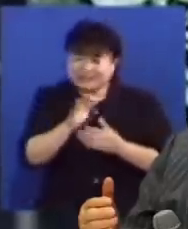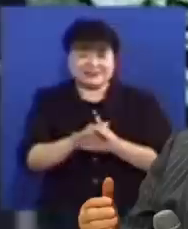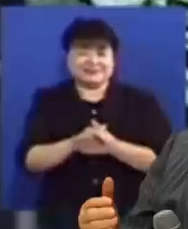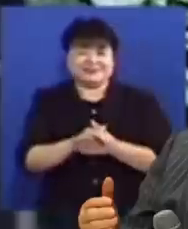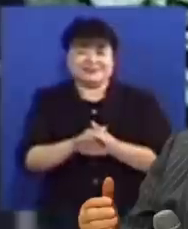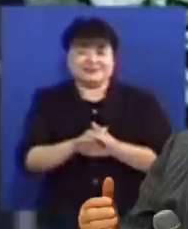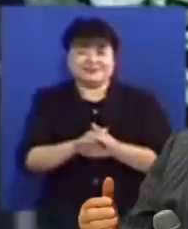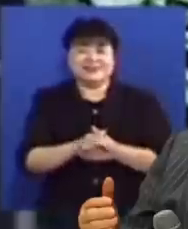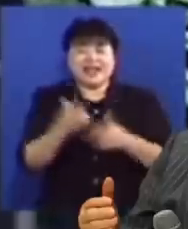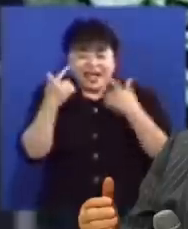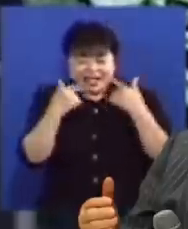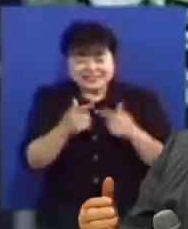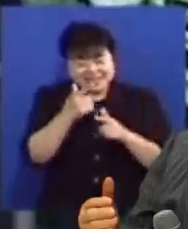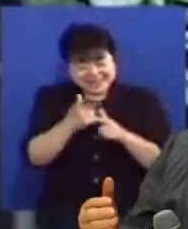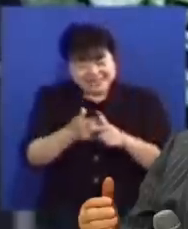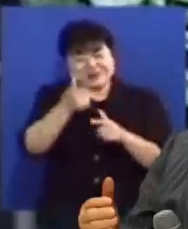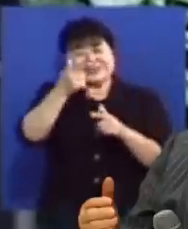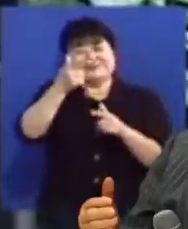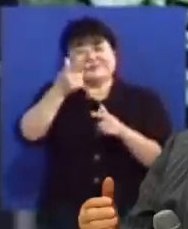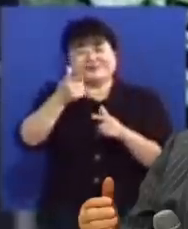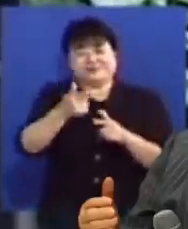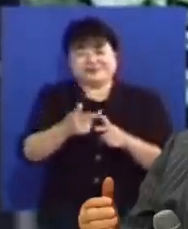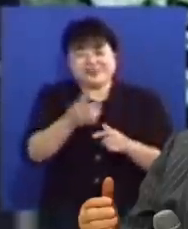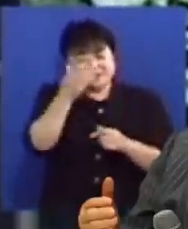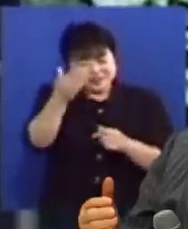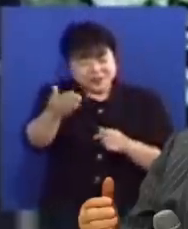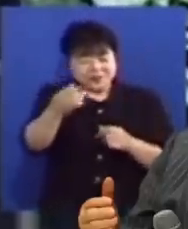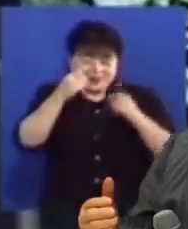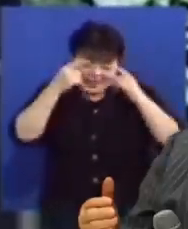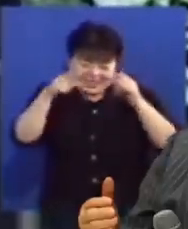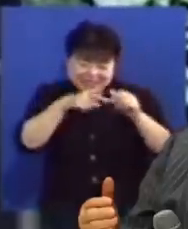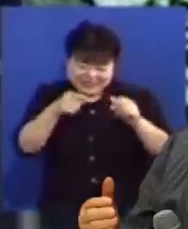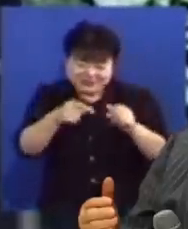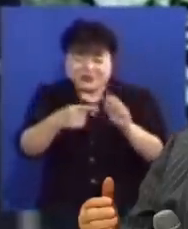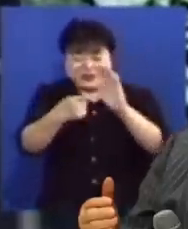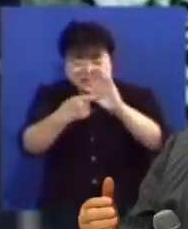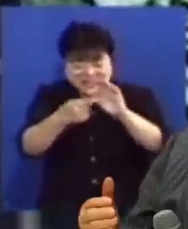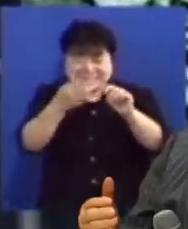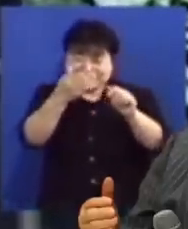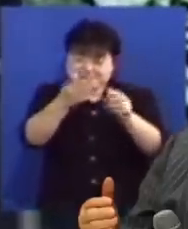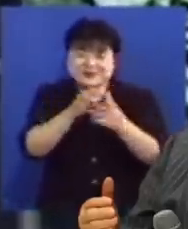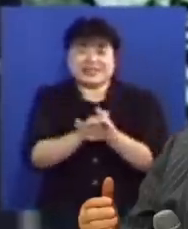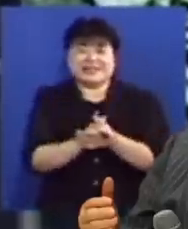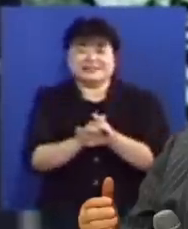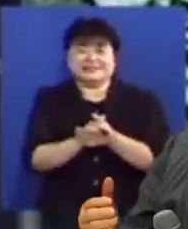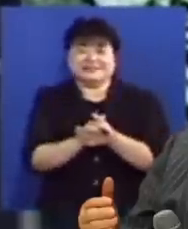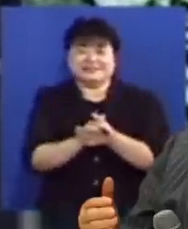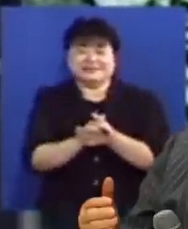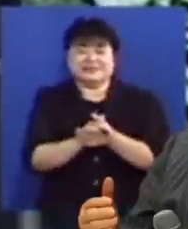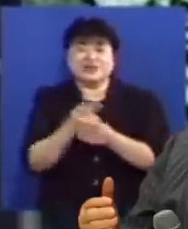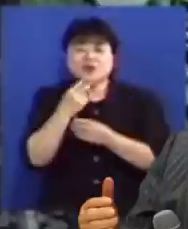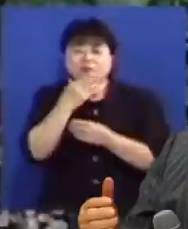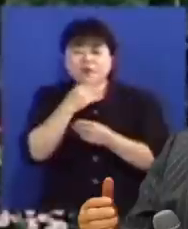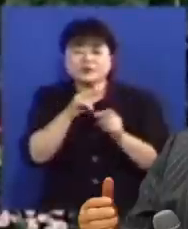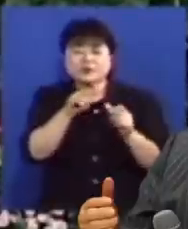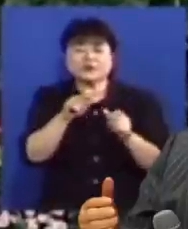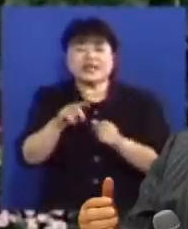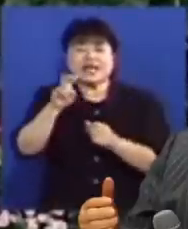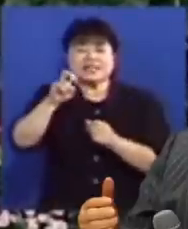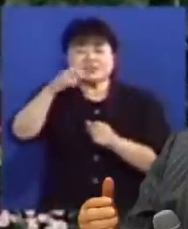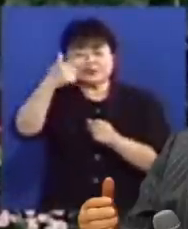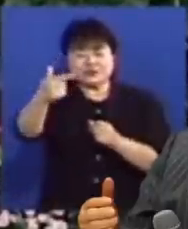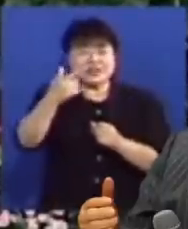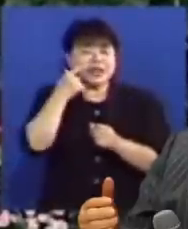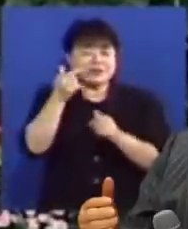않으시고 항상 예수님을 여러분이 깨닫게 하시고 나타나게 하시는 것입니다 요한복음 15장 26절에